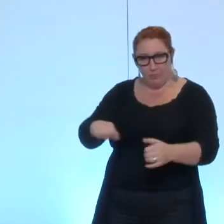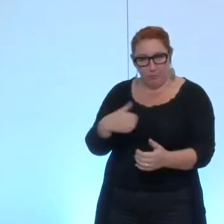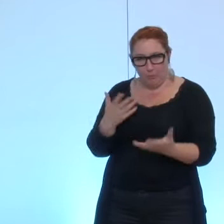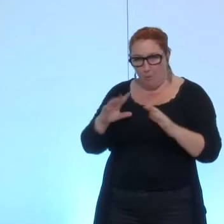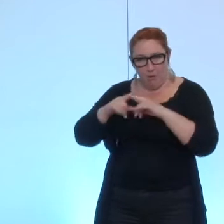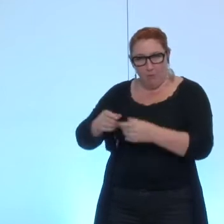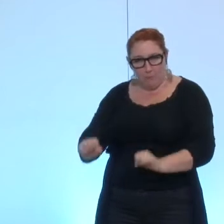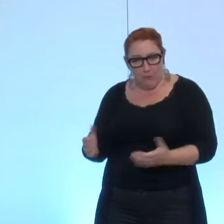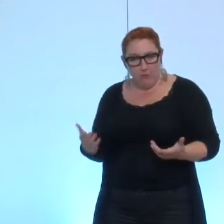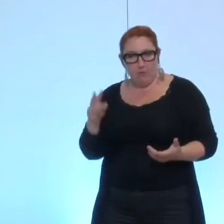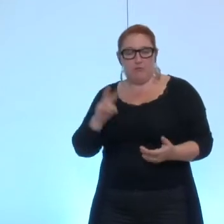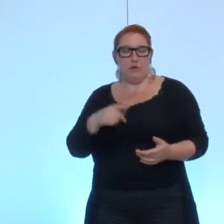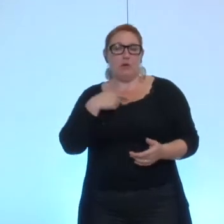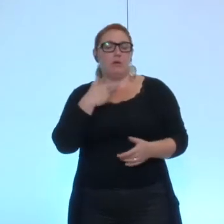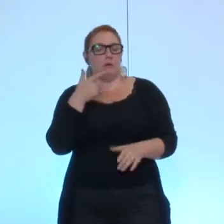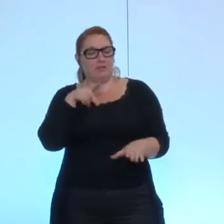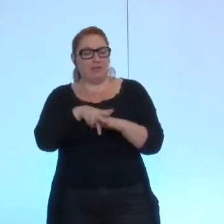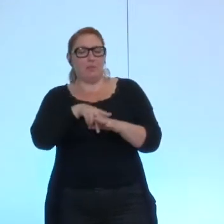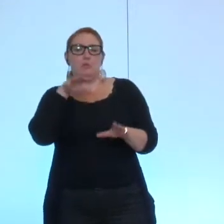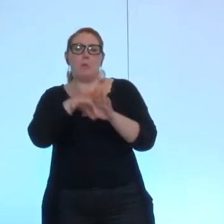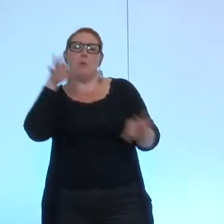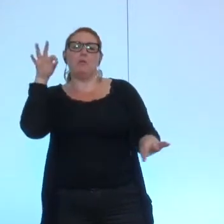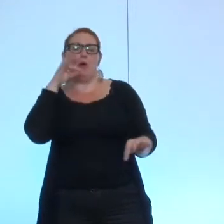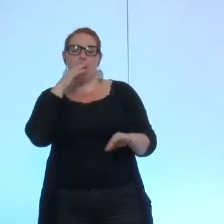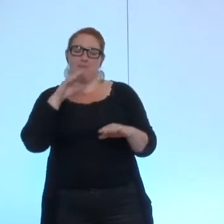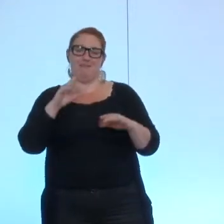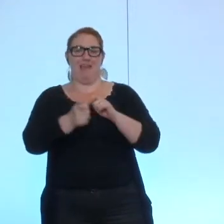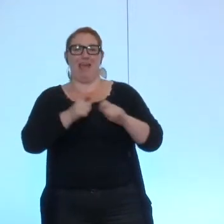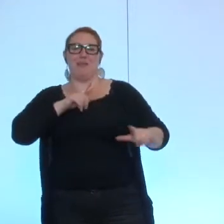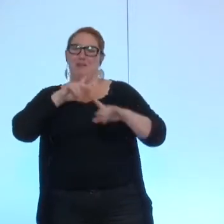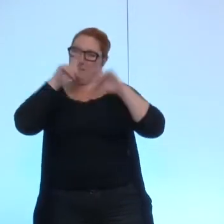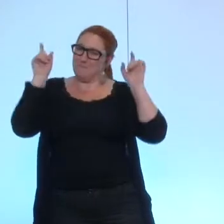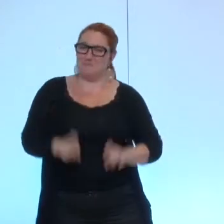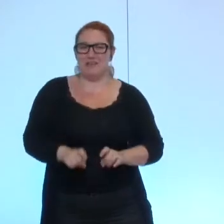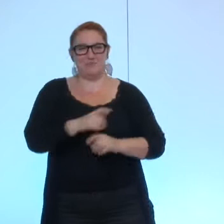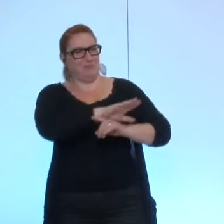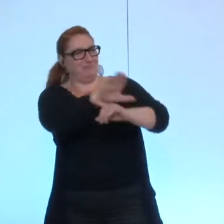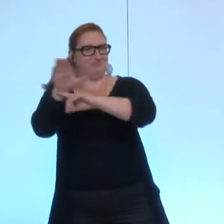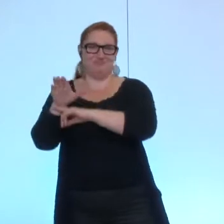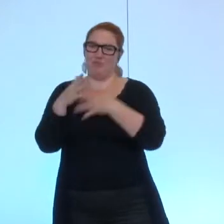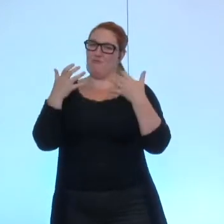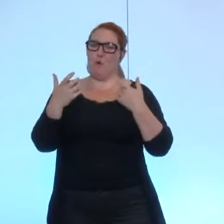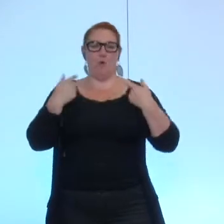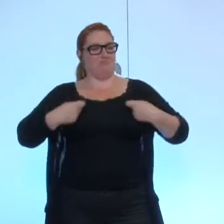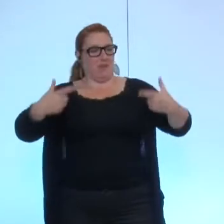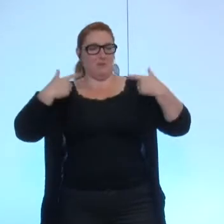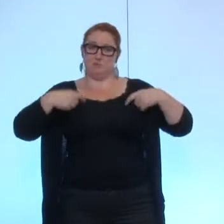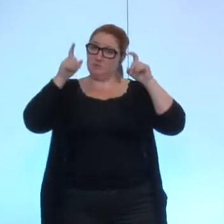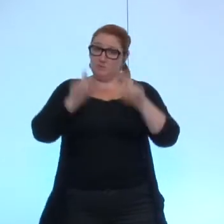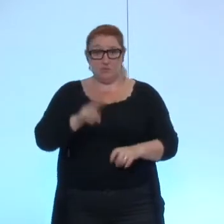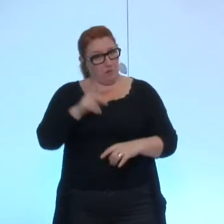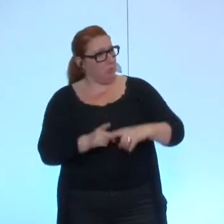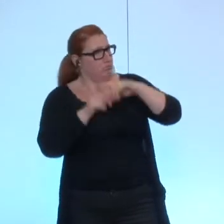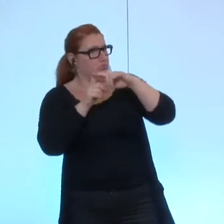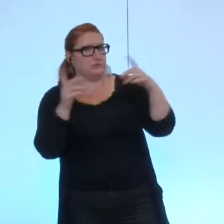de mandat une baisse de vos indemnités pour montrer aux grenoblois votre volonté de réduire les dépenses liées à la vie des élus, et ça, c'était plutôt bien.